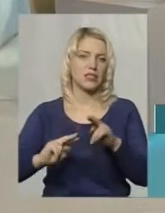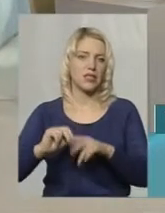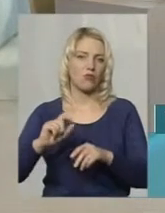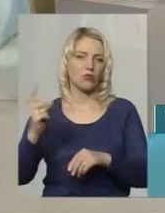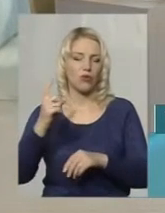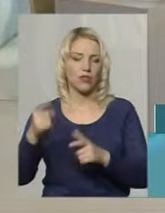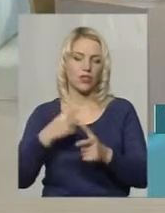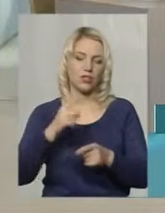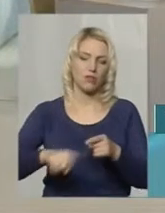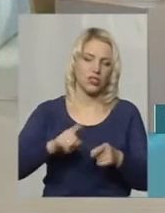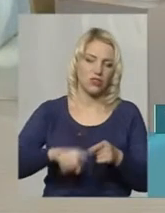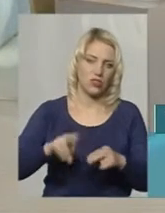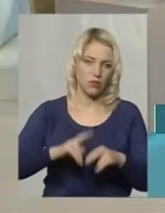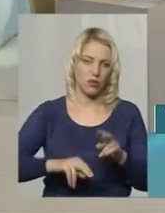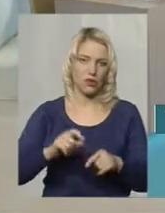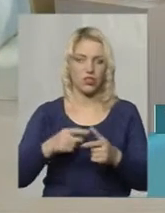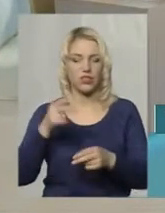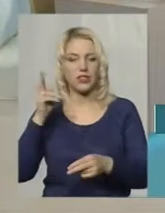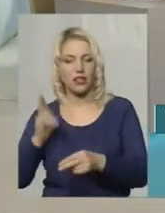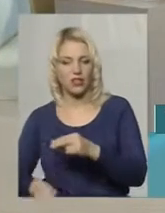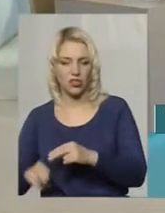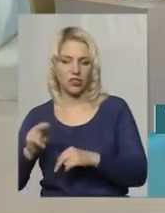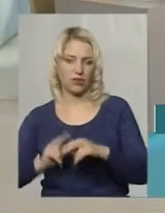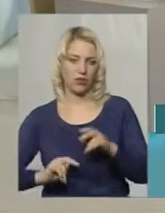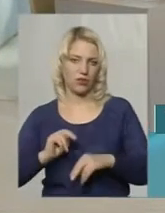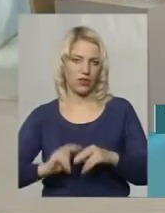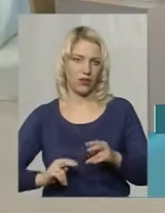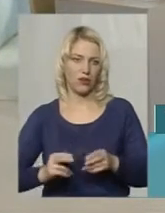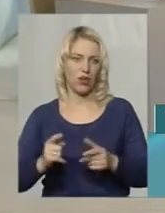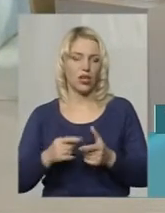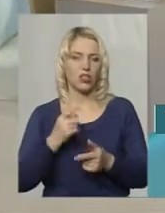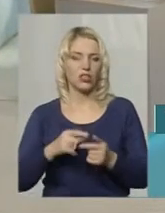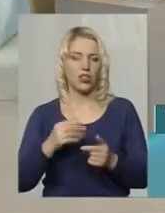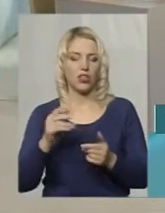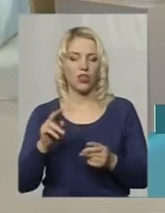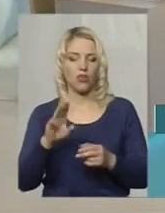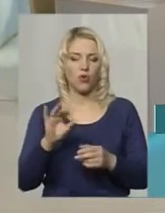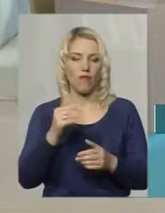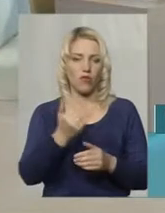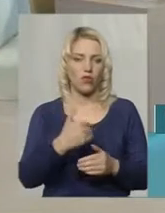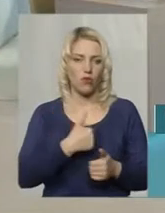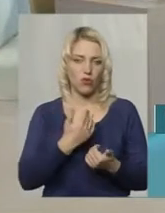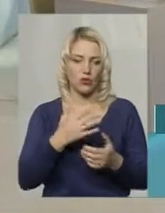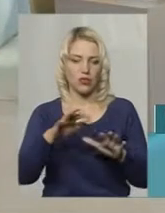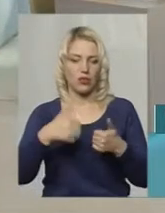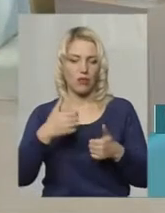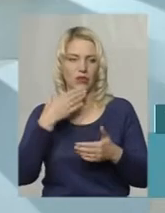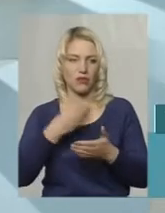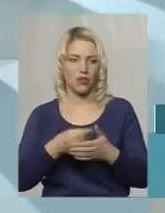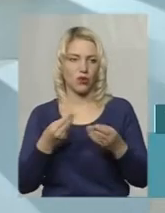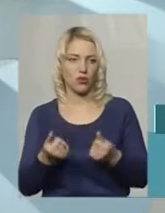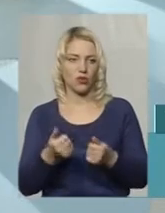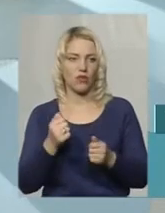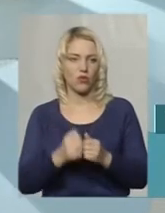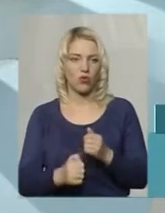пришвидшити будівництво, чи закінчити будівництво. Чи то вони хочуть забрати свої гроші. В